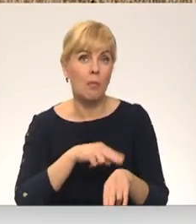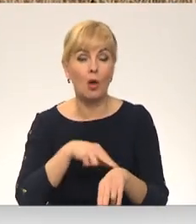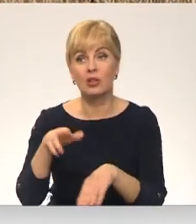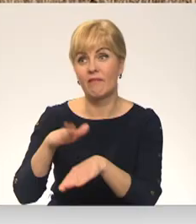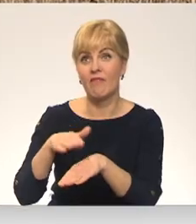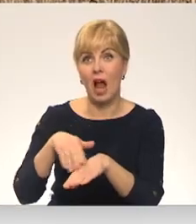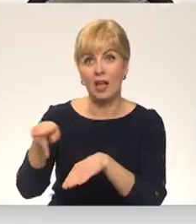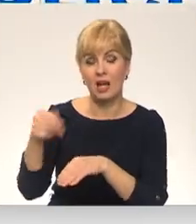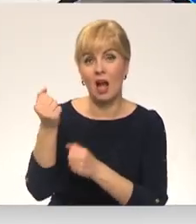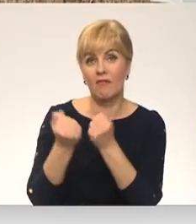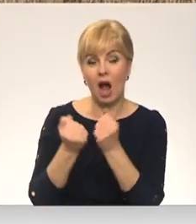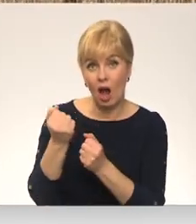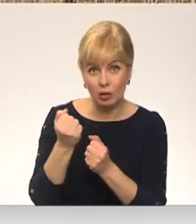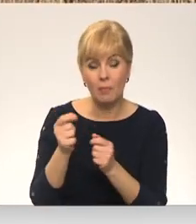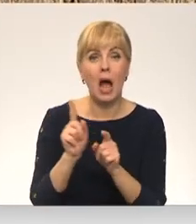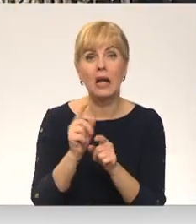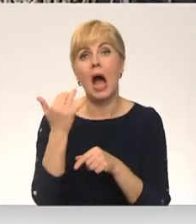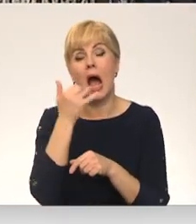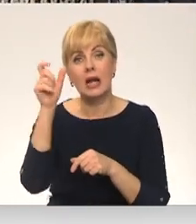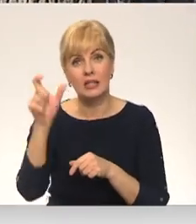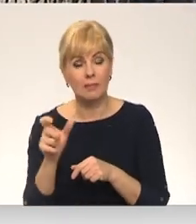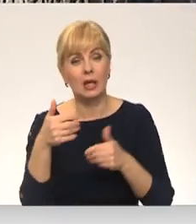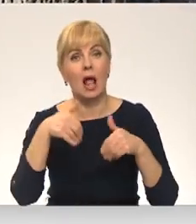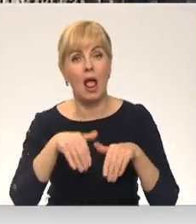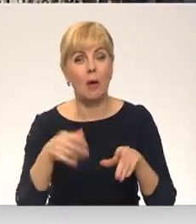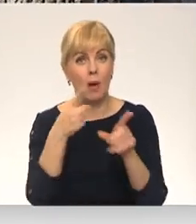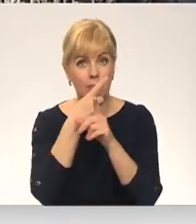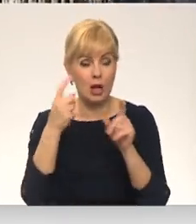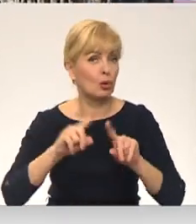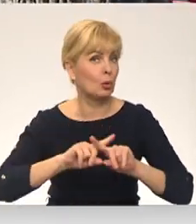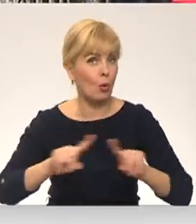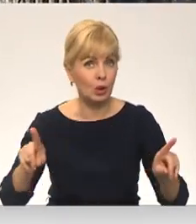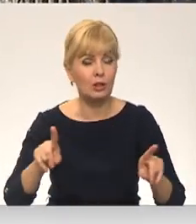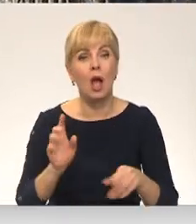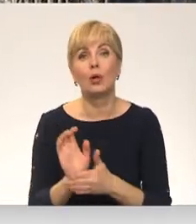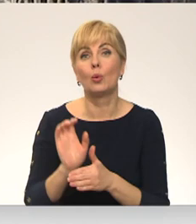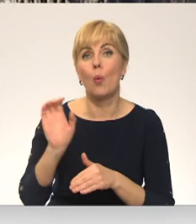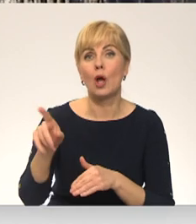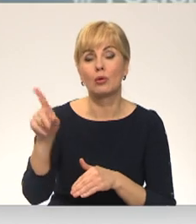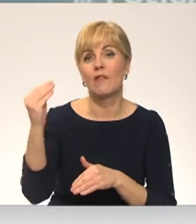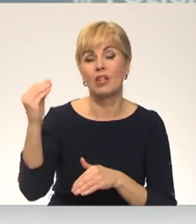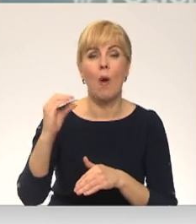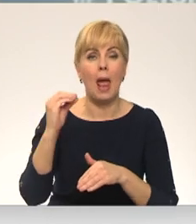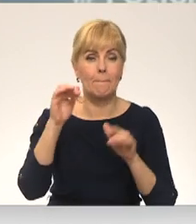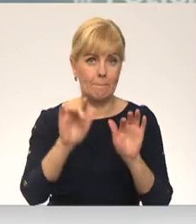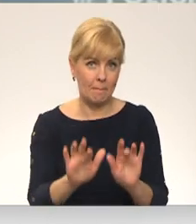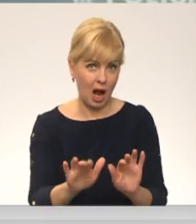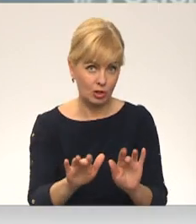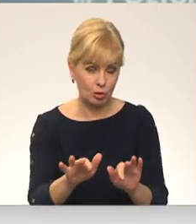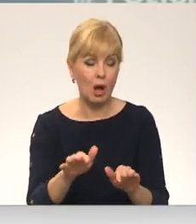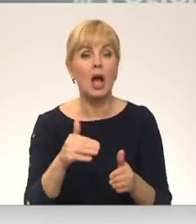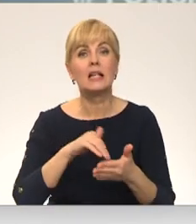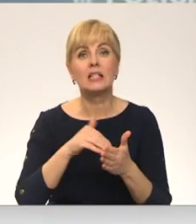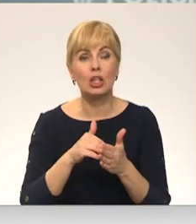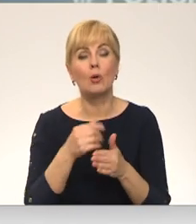autovadītājum, tajā skaitā arī ārvalstniekam, lēmumu paziņo uzreiz vai nosūta to uz ēpastu. Šobrīd šī situācija ir tik tālu